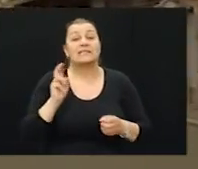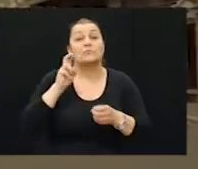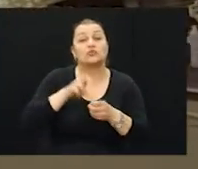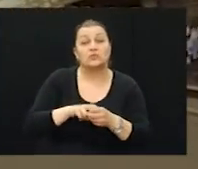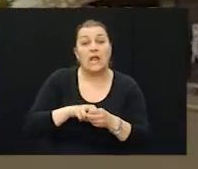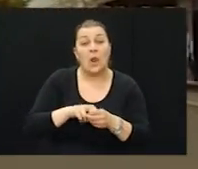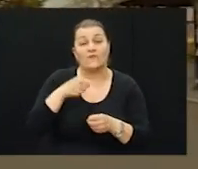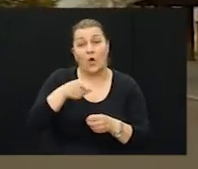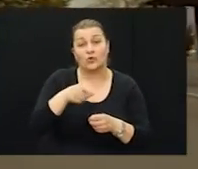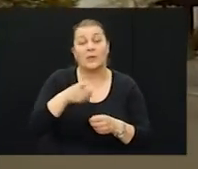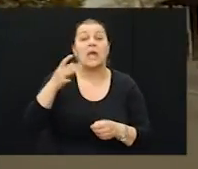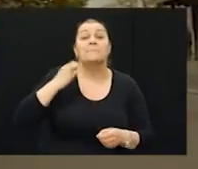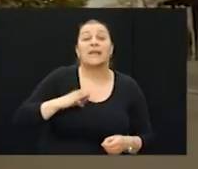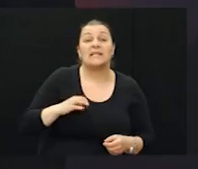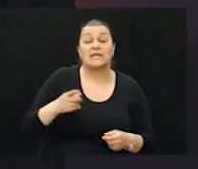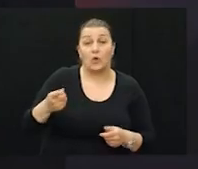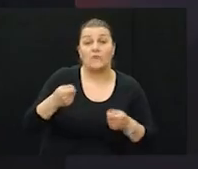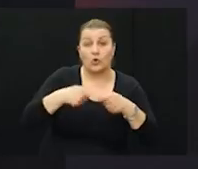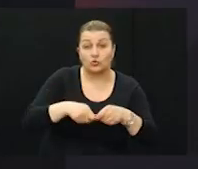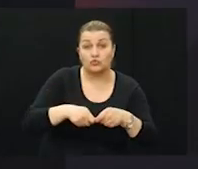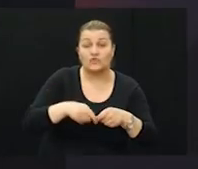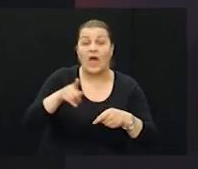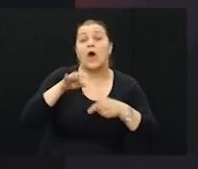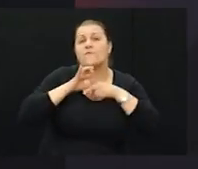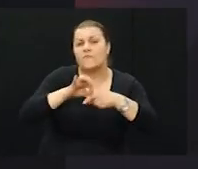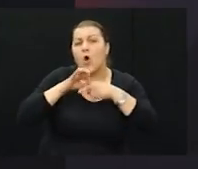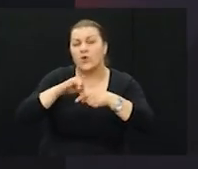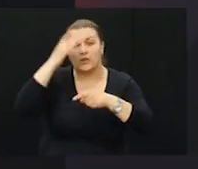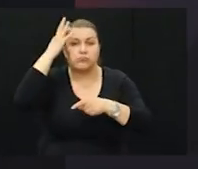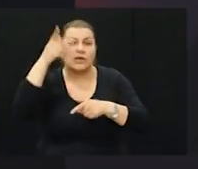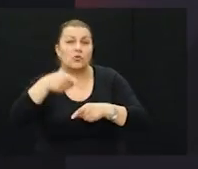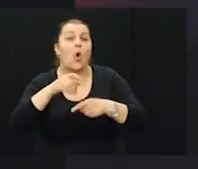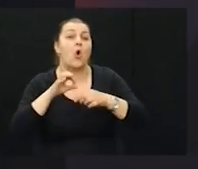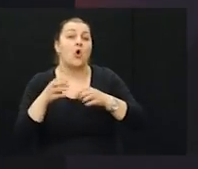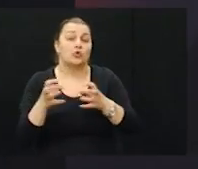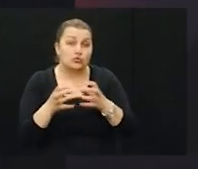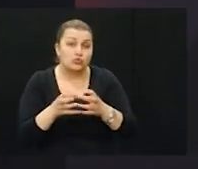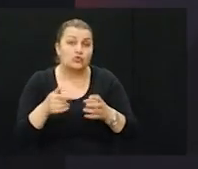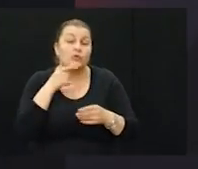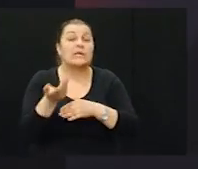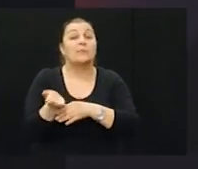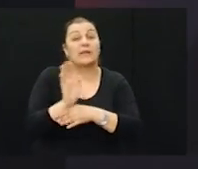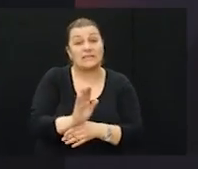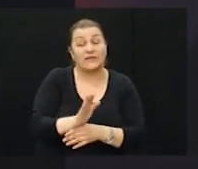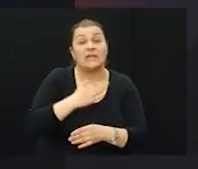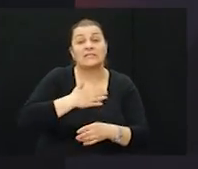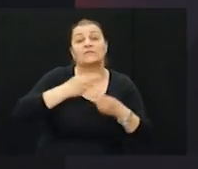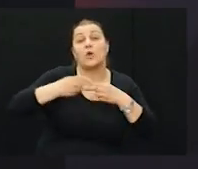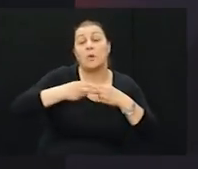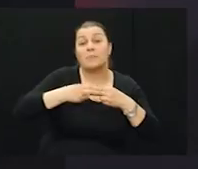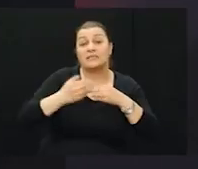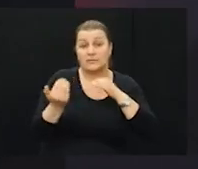sudjelovao u tom na taj način. Predsjednik društva je ona osoba koja vodi brigu o društvu i predstavlja ga zajedno sa svojim